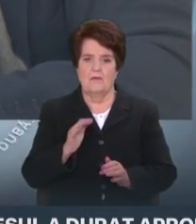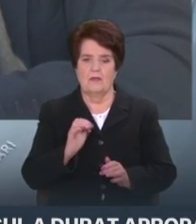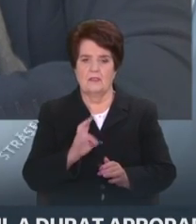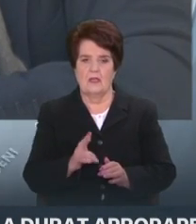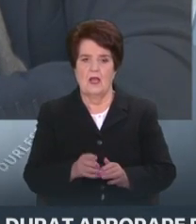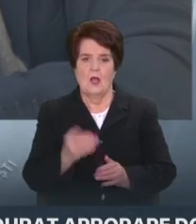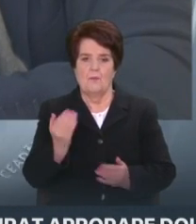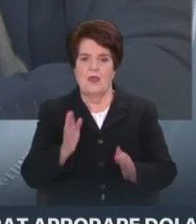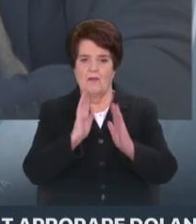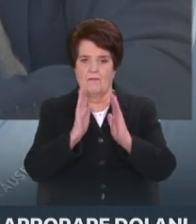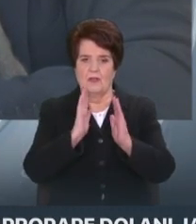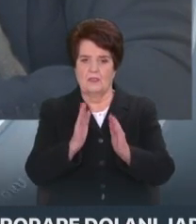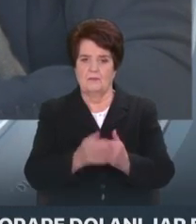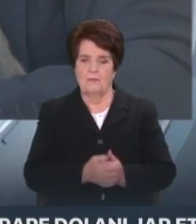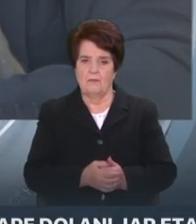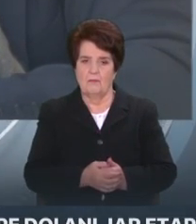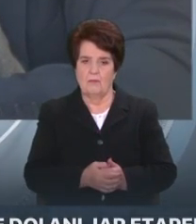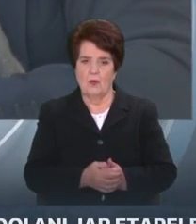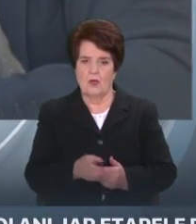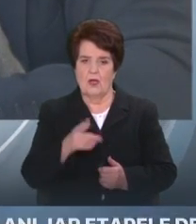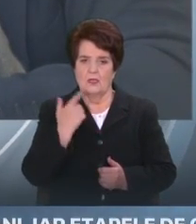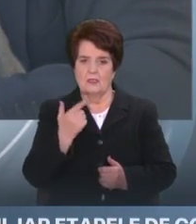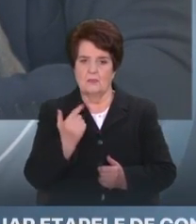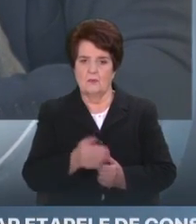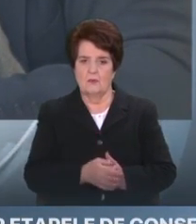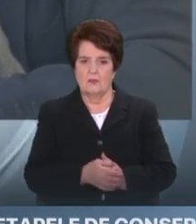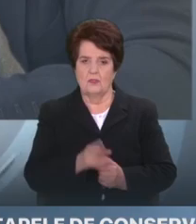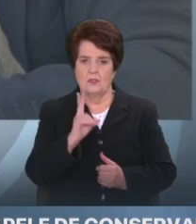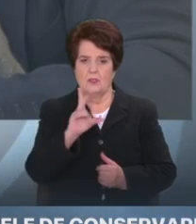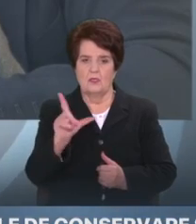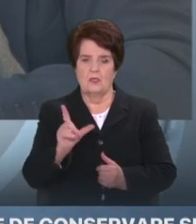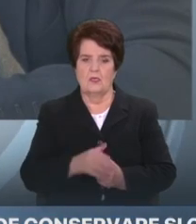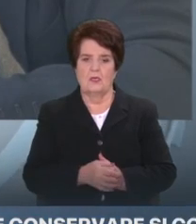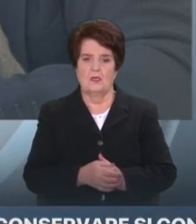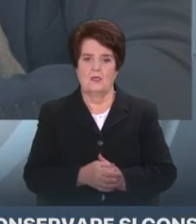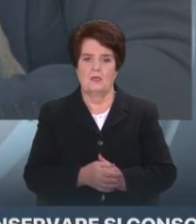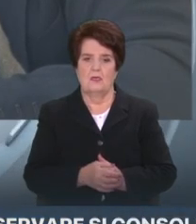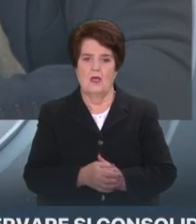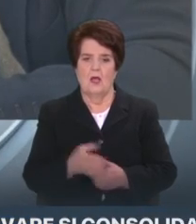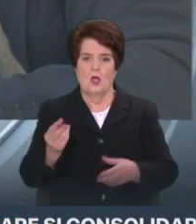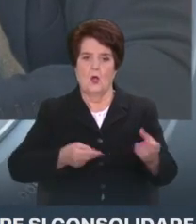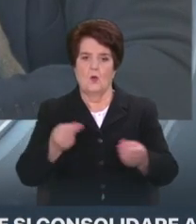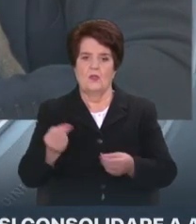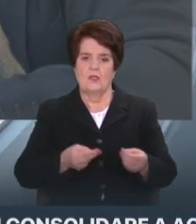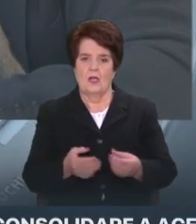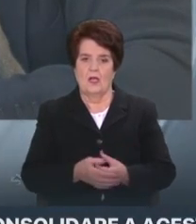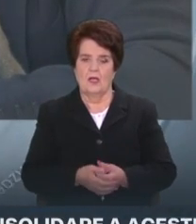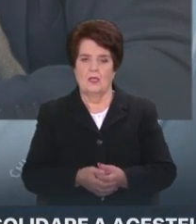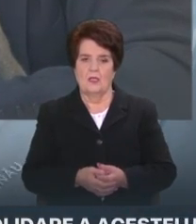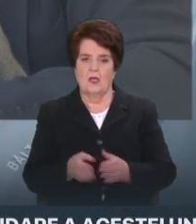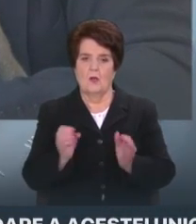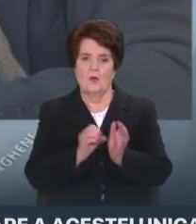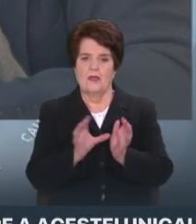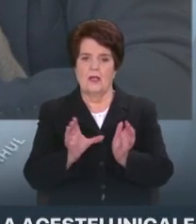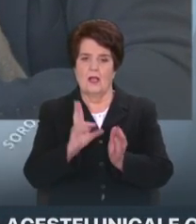pe pagina sa de Facebook, Andrei Spânu a scris că contractele comerciale semnate cu Energo